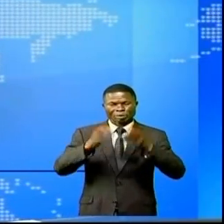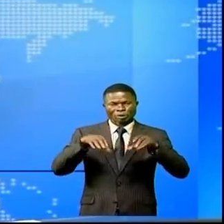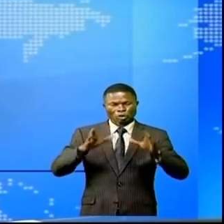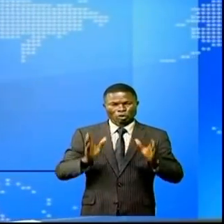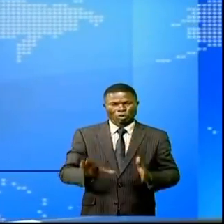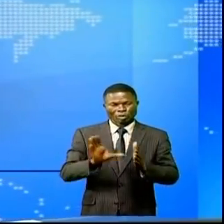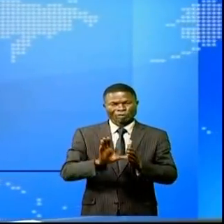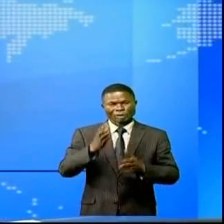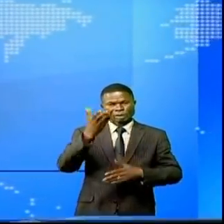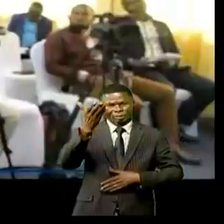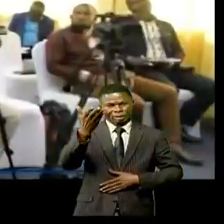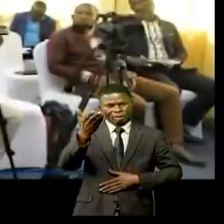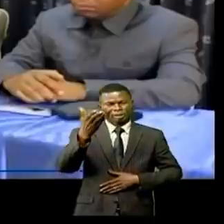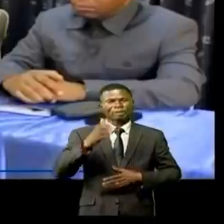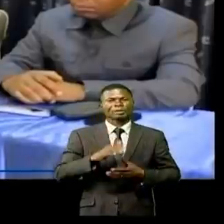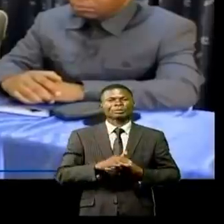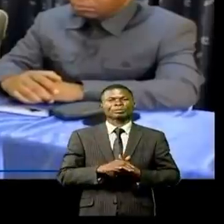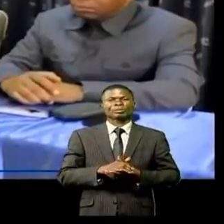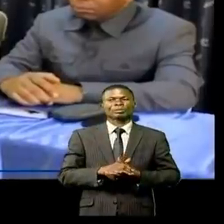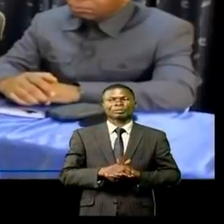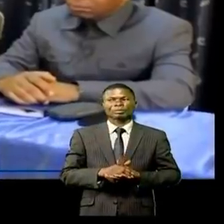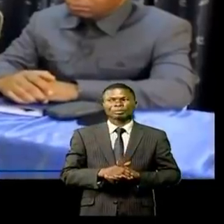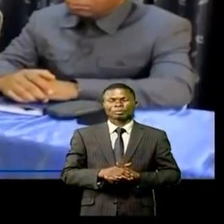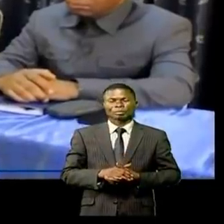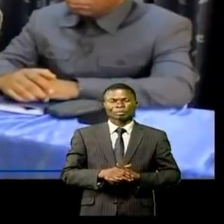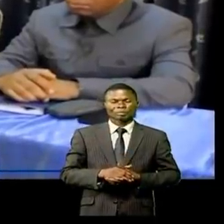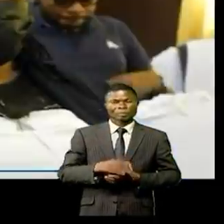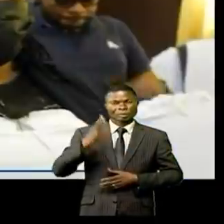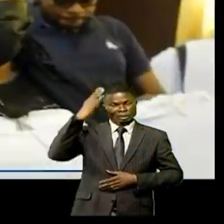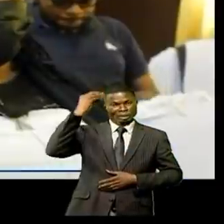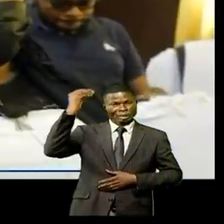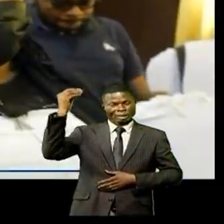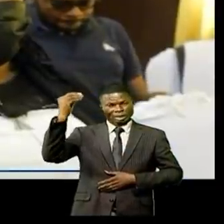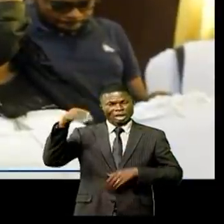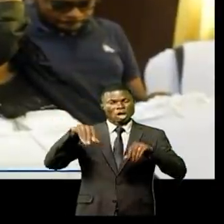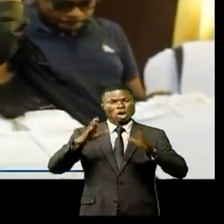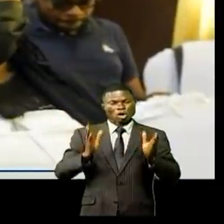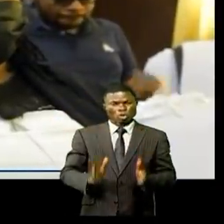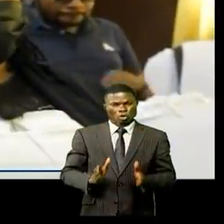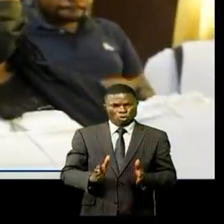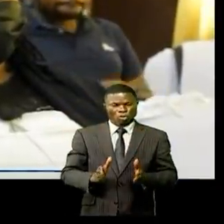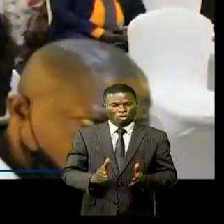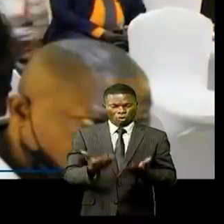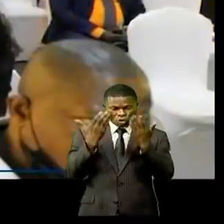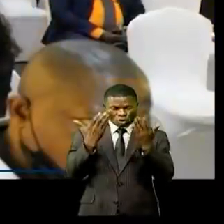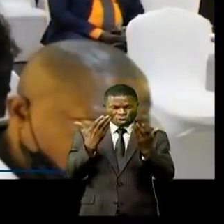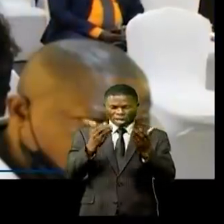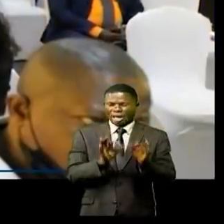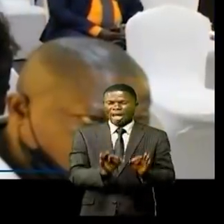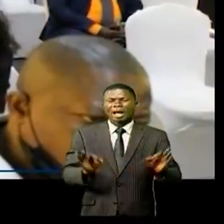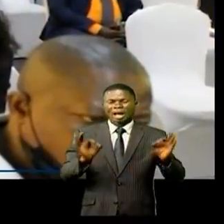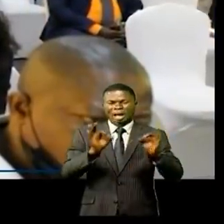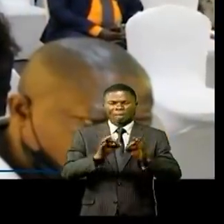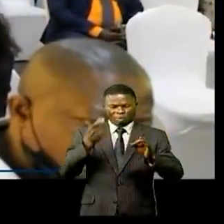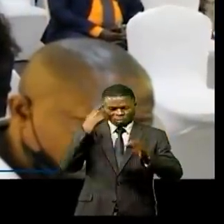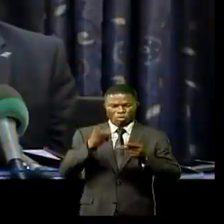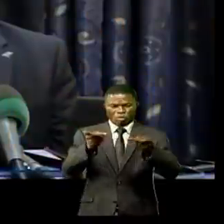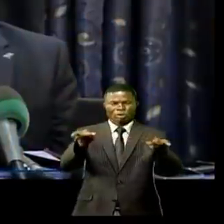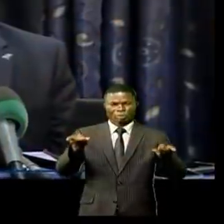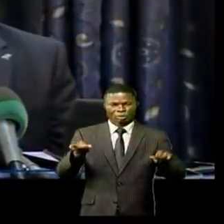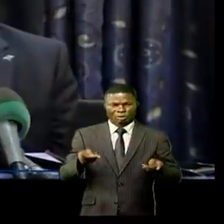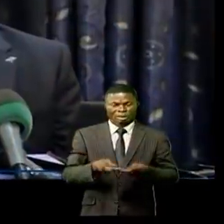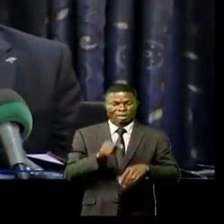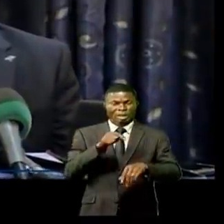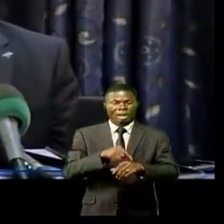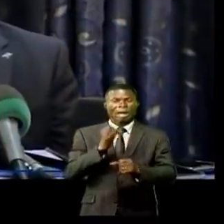Nicole Sessé pour le reportage. C bien une expertise congolaise avérée en études d'impact environnemental. Le